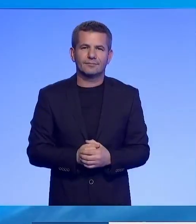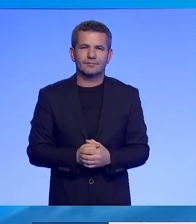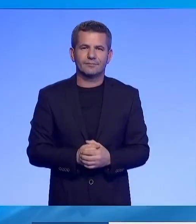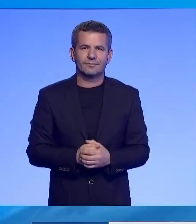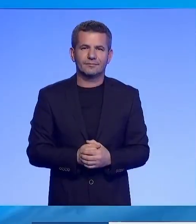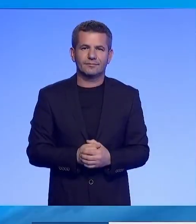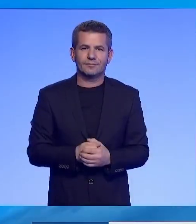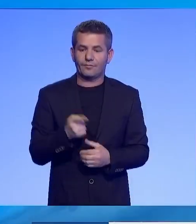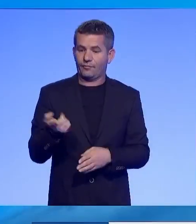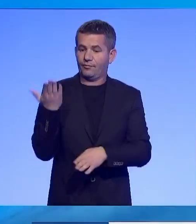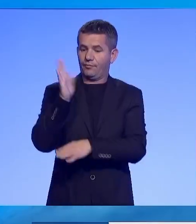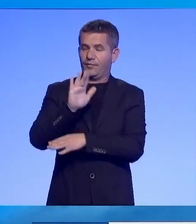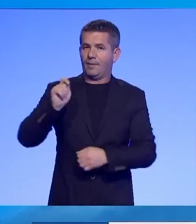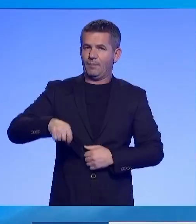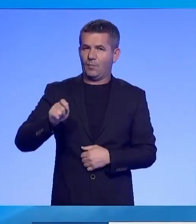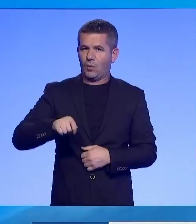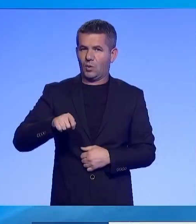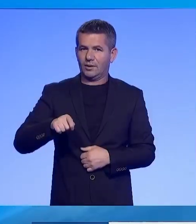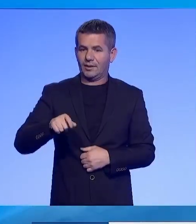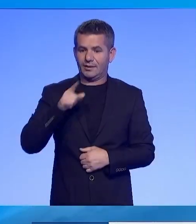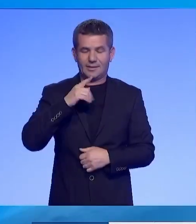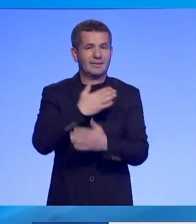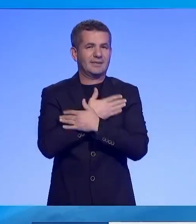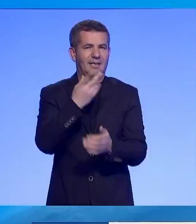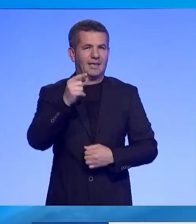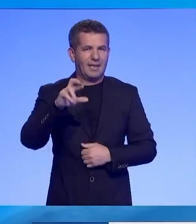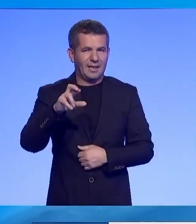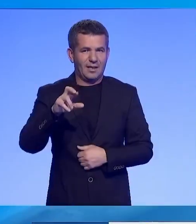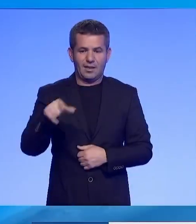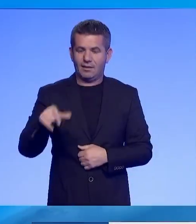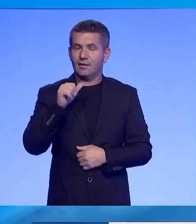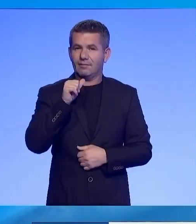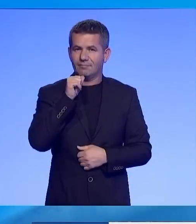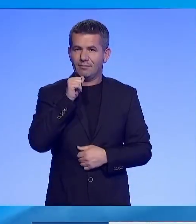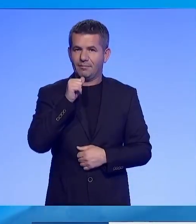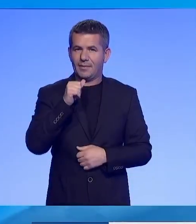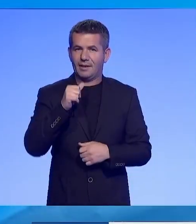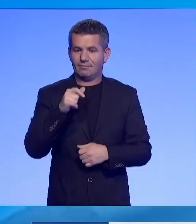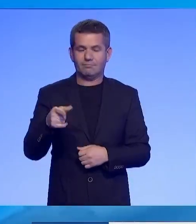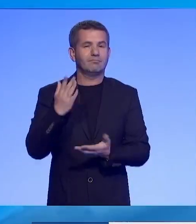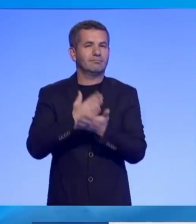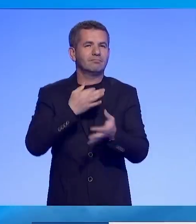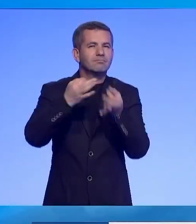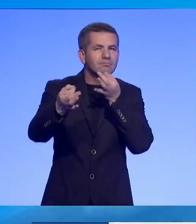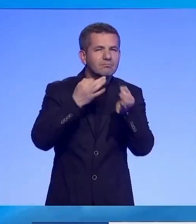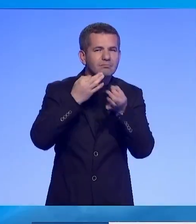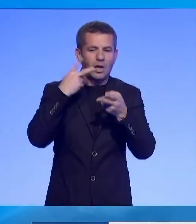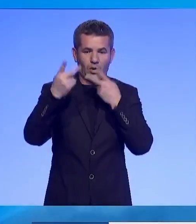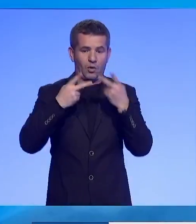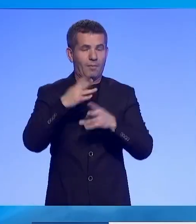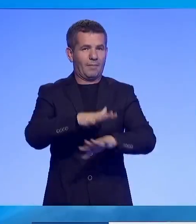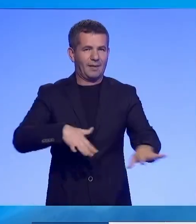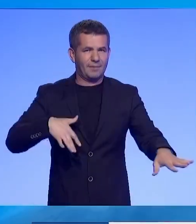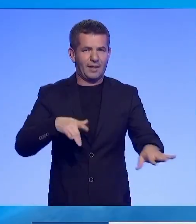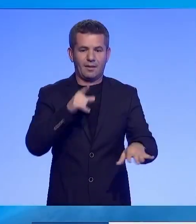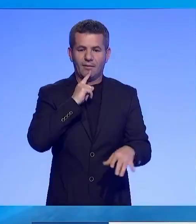E kresu e si bordit të zyrosër regulatorit për energjimë, Mërfe Zulahu është intervistuar nga Komisioni Hetimor Parlamentar në